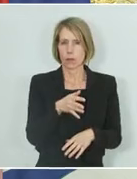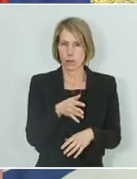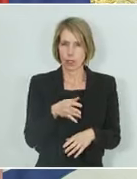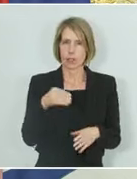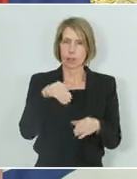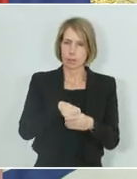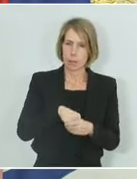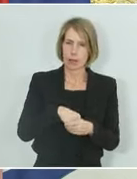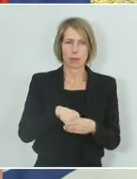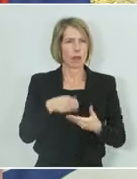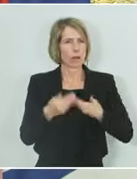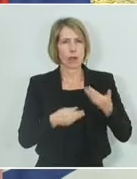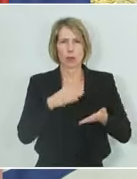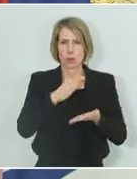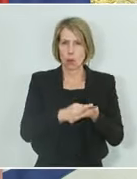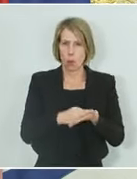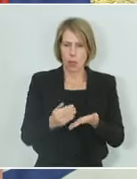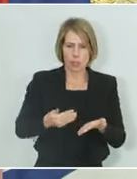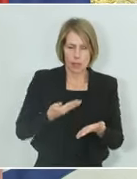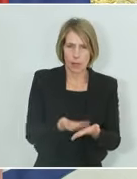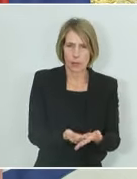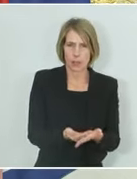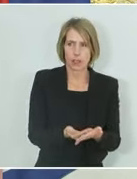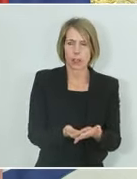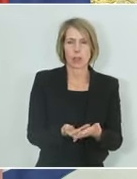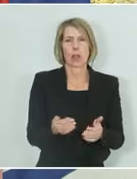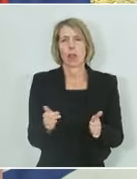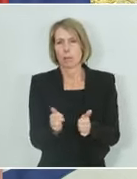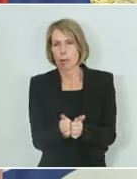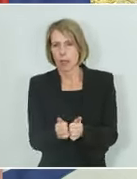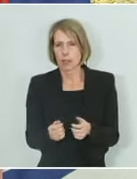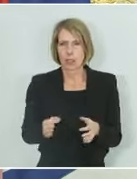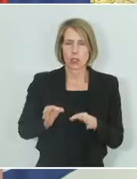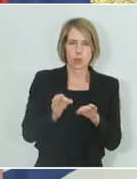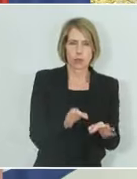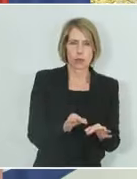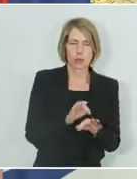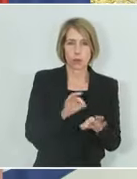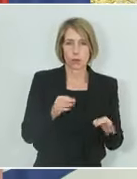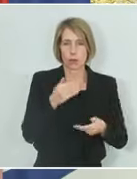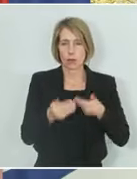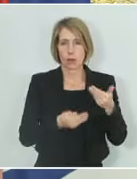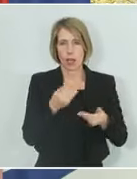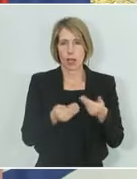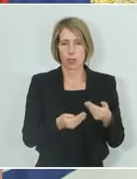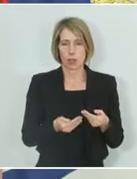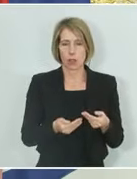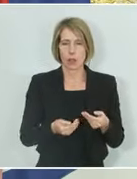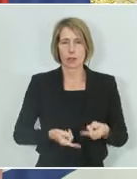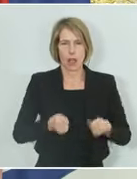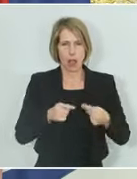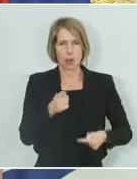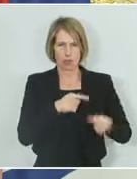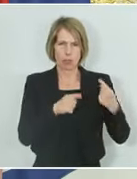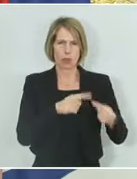als Verhandlungsort, als Verhandlungspartner, als Brückenbilder zur Verfügung zu stehen, eben auch aus seiner historischen Erfahrung